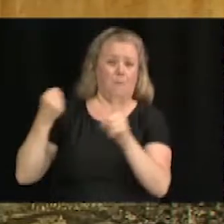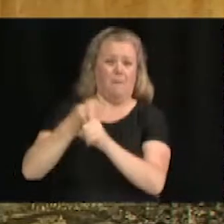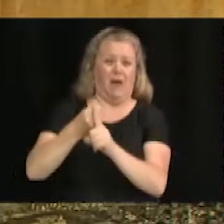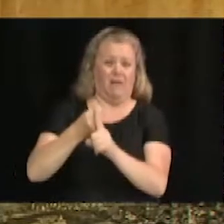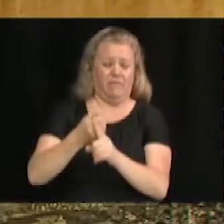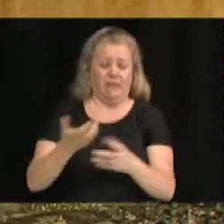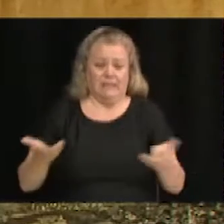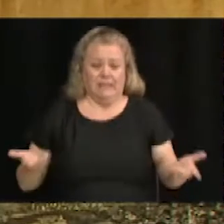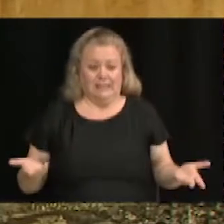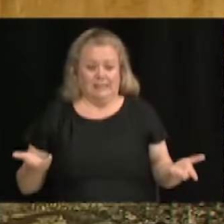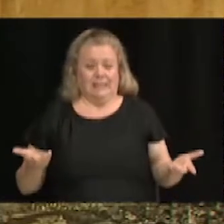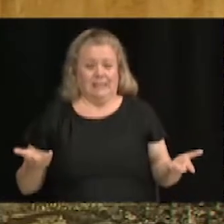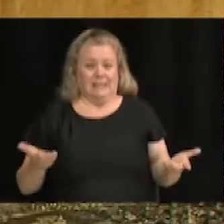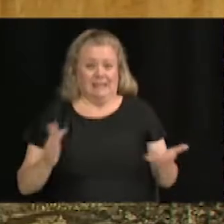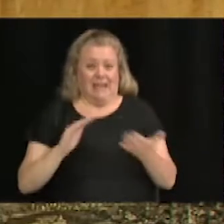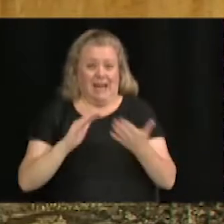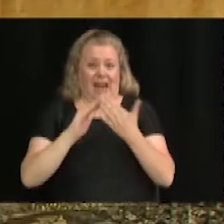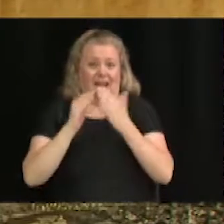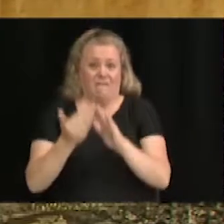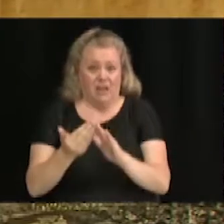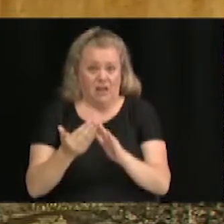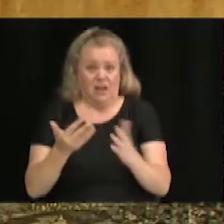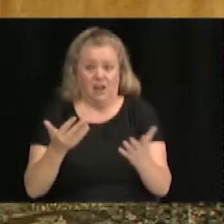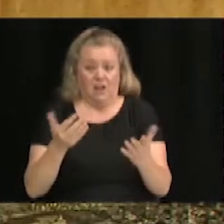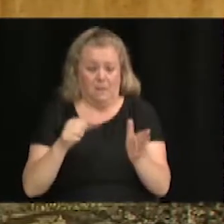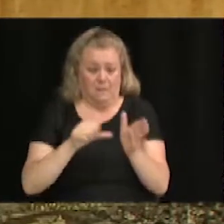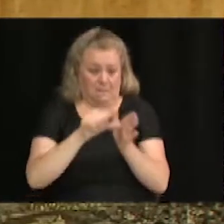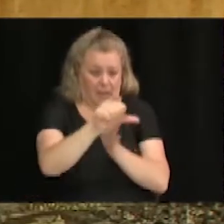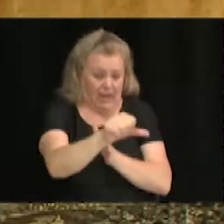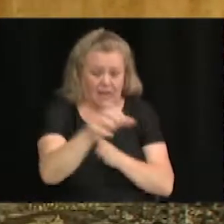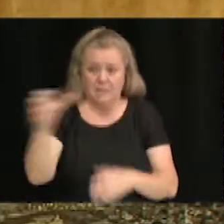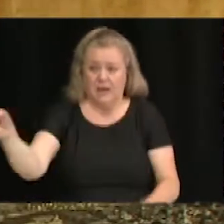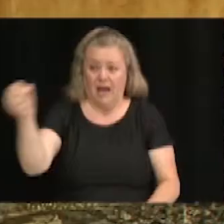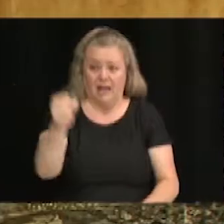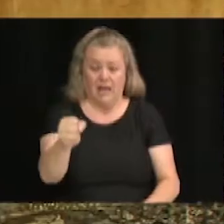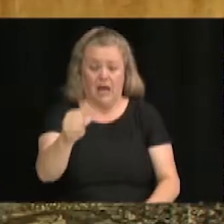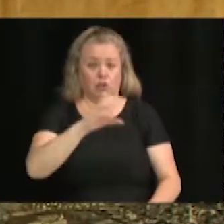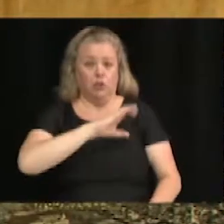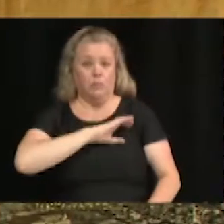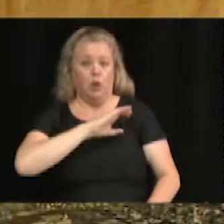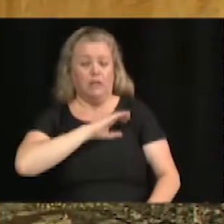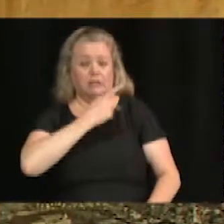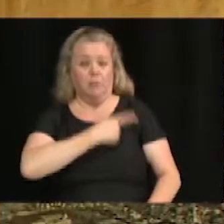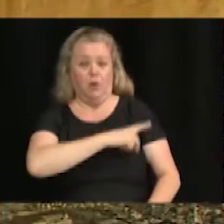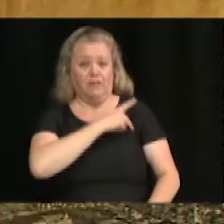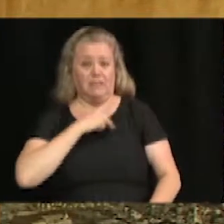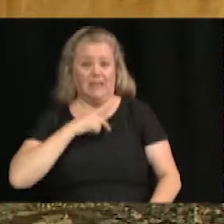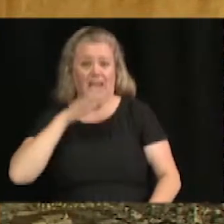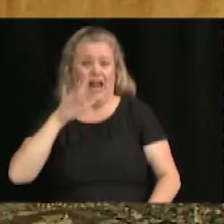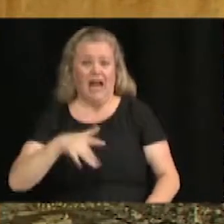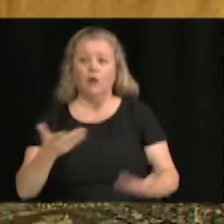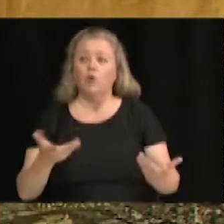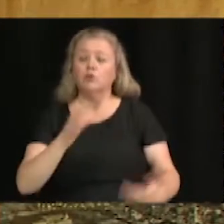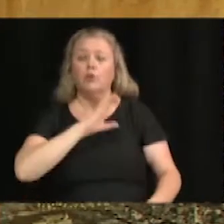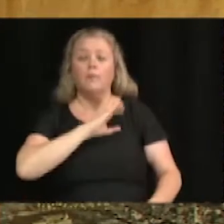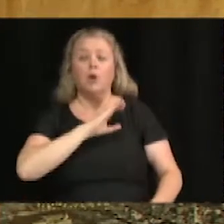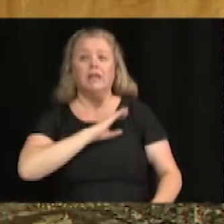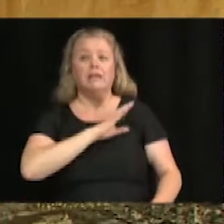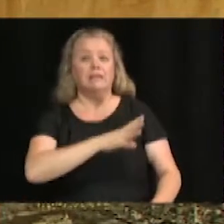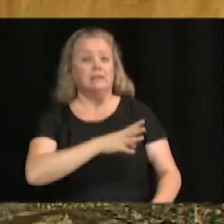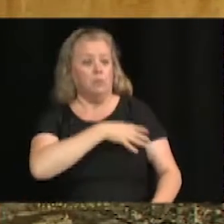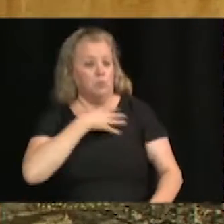paye à la ville. La ville engage la police provinciale, parce qu'on n'a plus de police municipale, 5 160